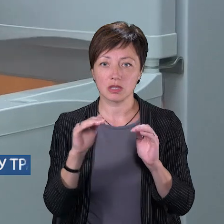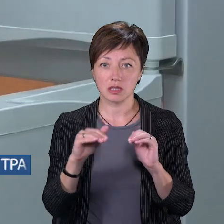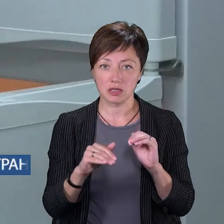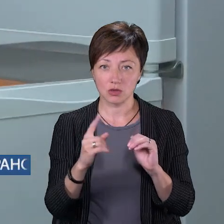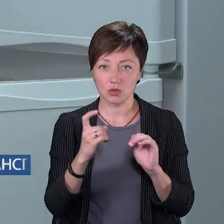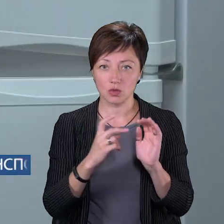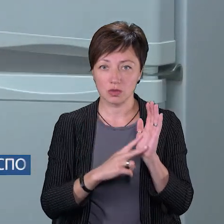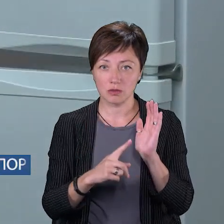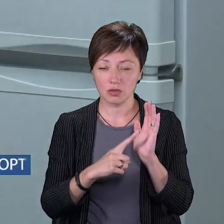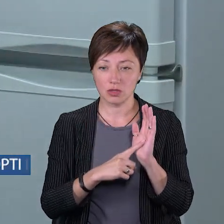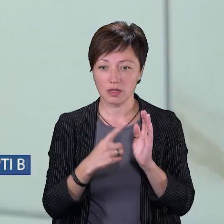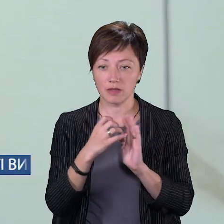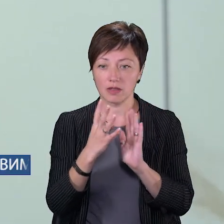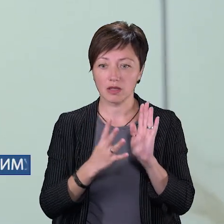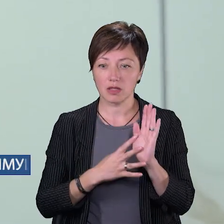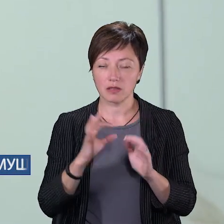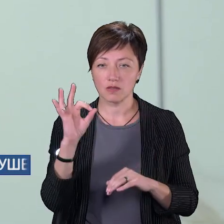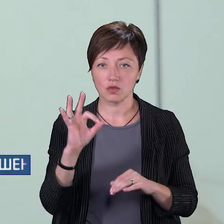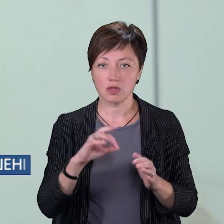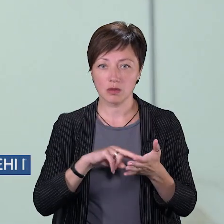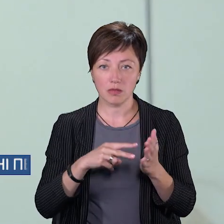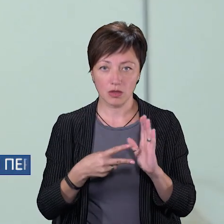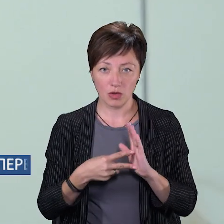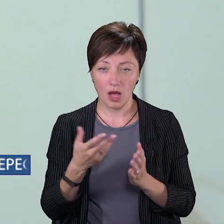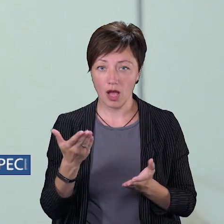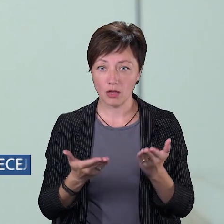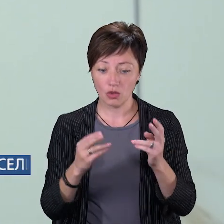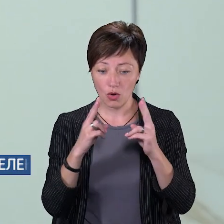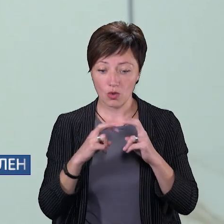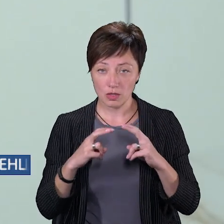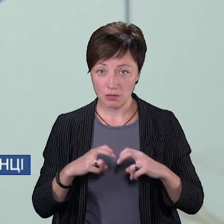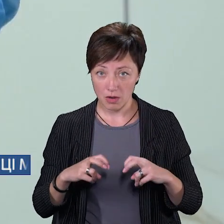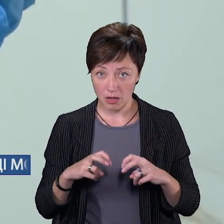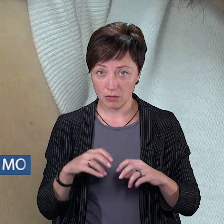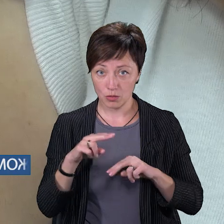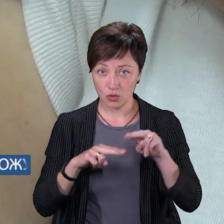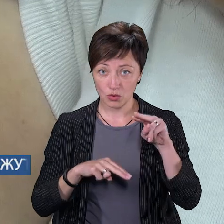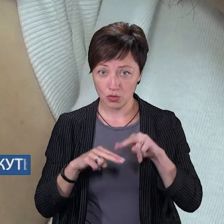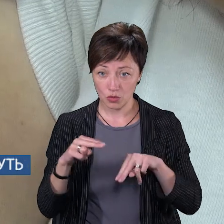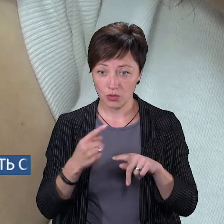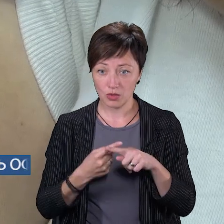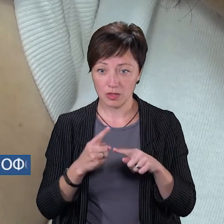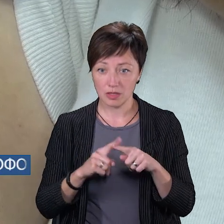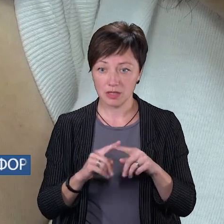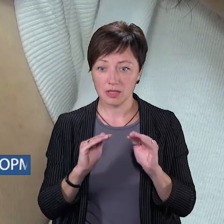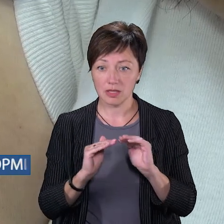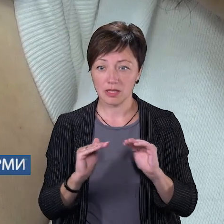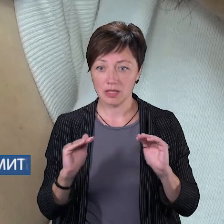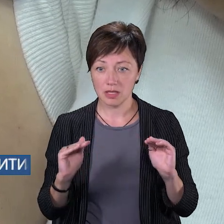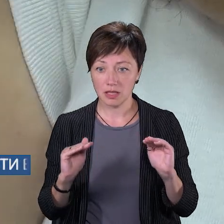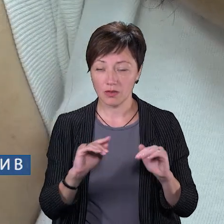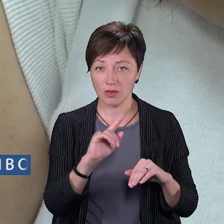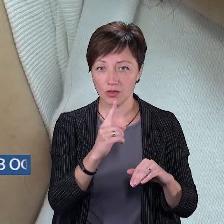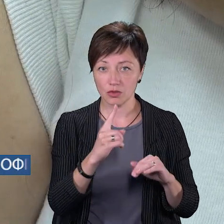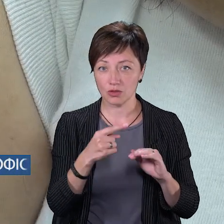осіб. Це 19-6 відсотка від запланованого. Якщо розібратись по віковій структурі, це дітей від 1 до 6